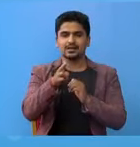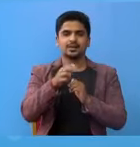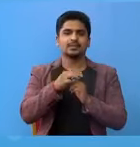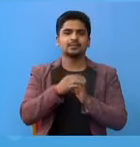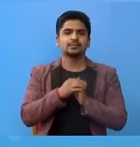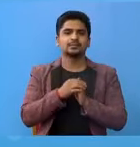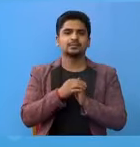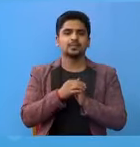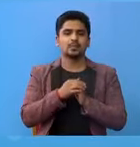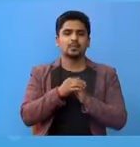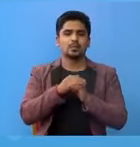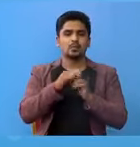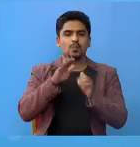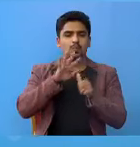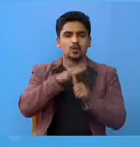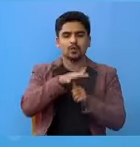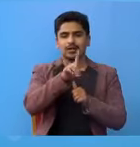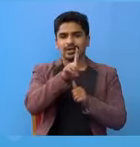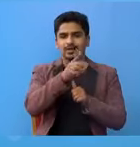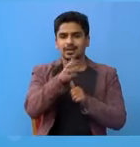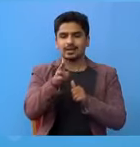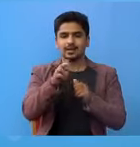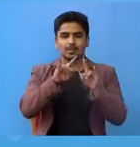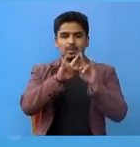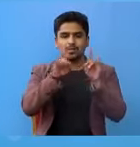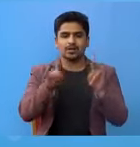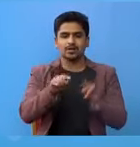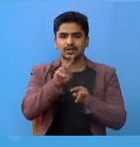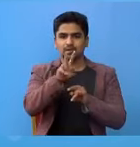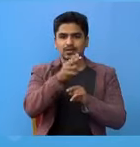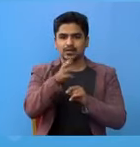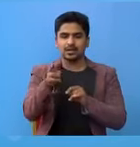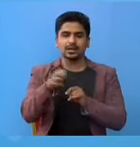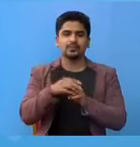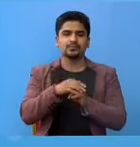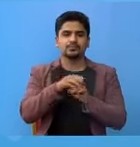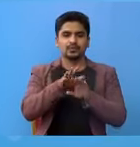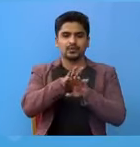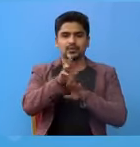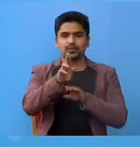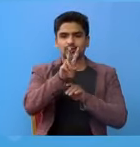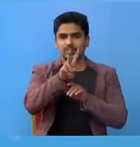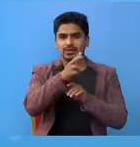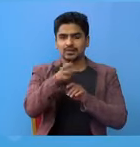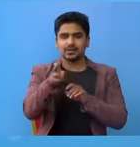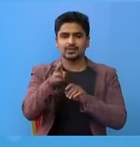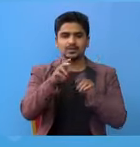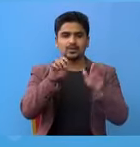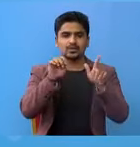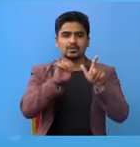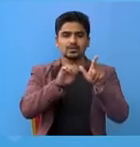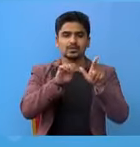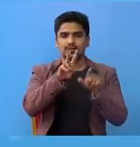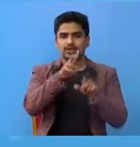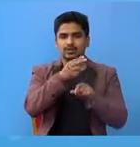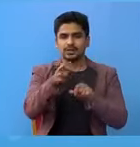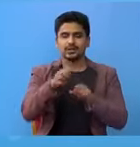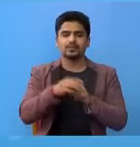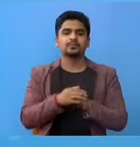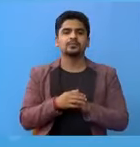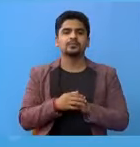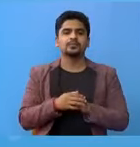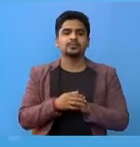मोरंग का एक जना, पर्शा का दुई जना, रौतहट का दुई जना, सब्तरी का दुई जना,